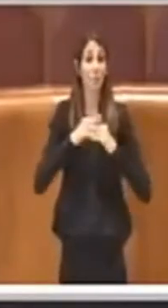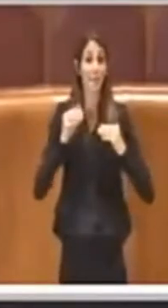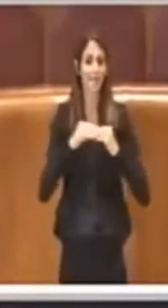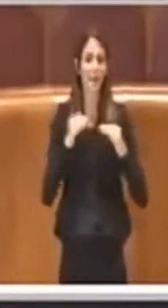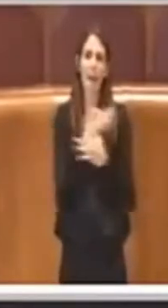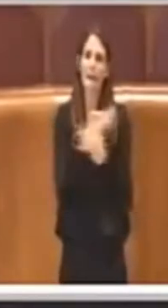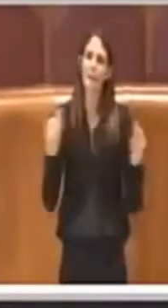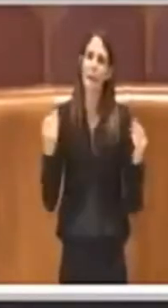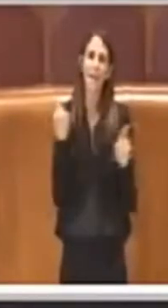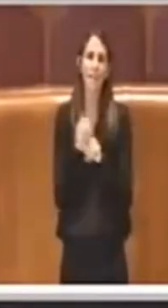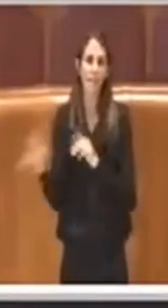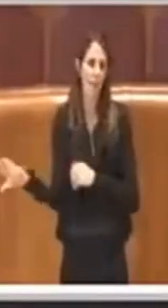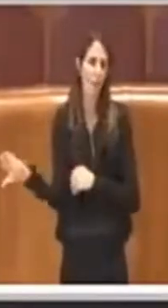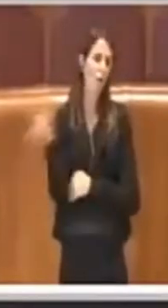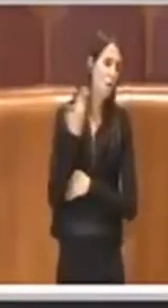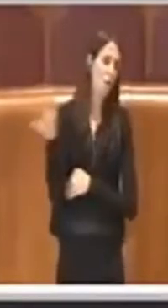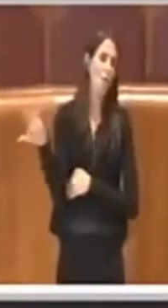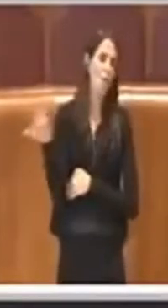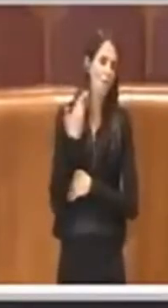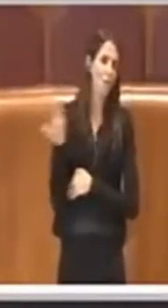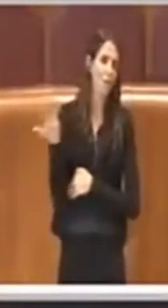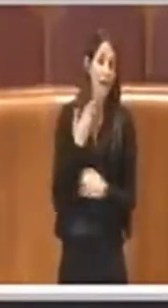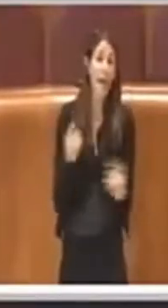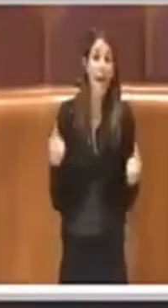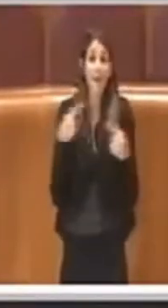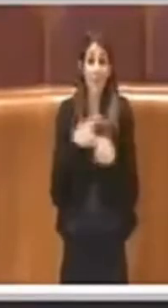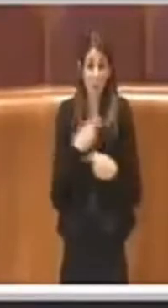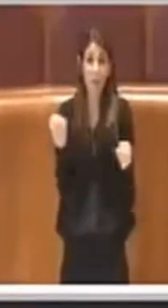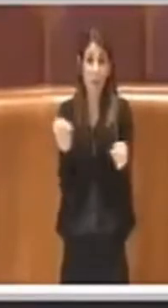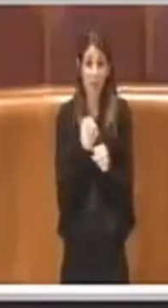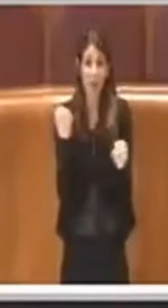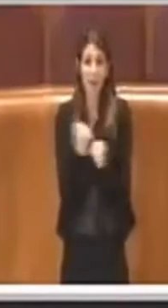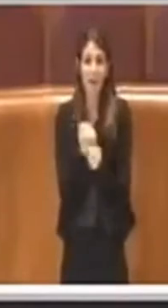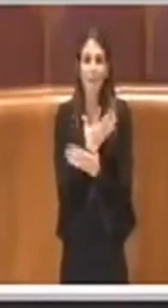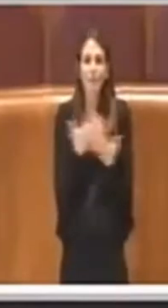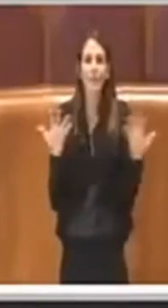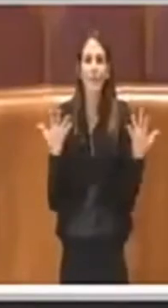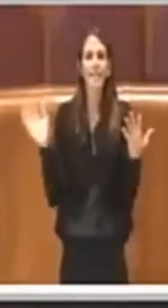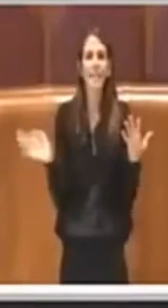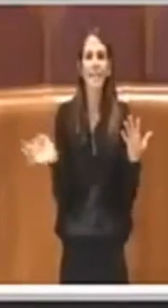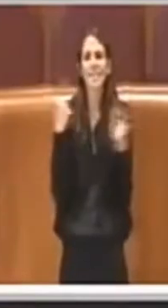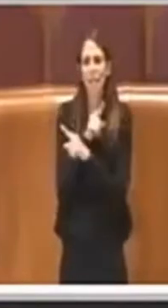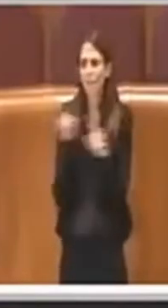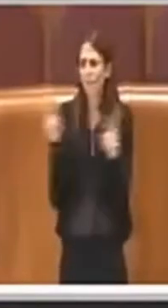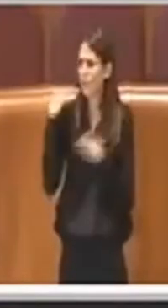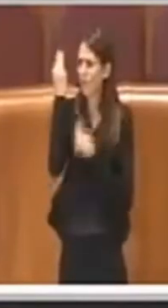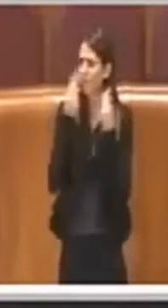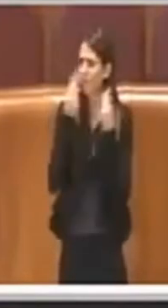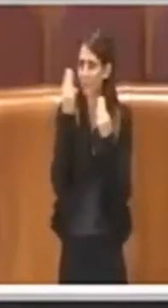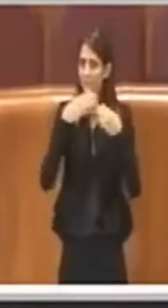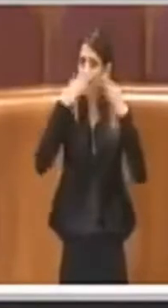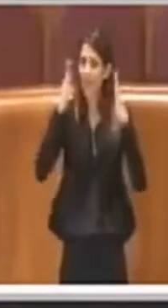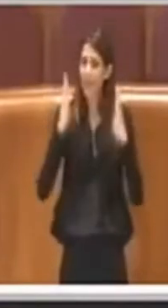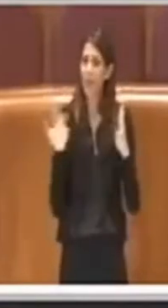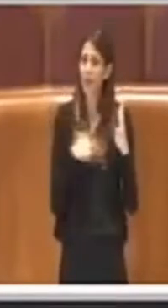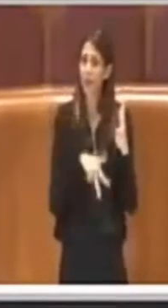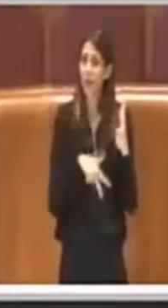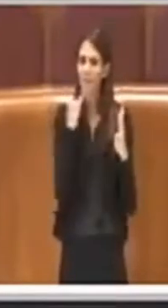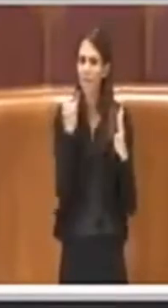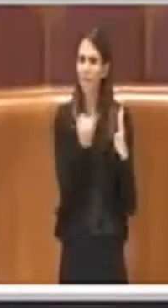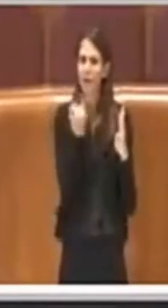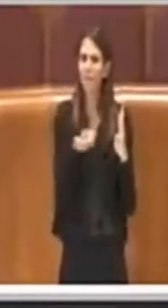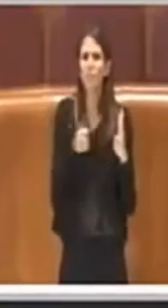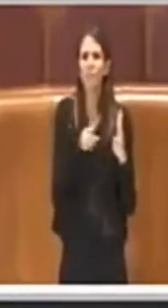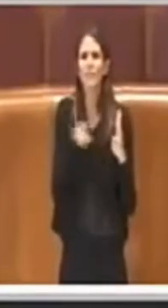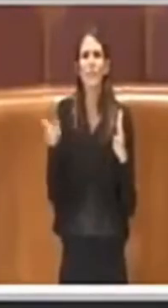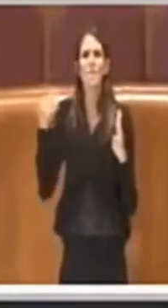minimizzando invece il grande lavoro che è stato fatto. Ma allora, se era così semplice, perché non ci hanno pensato loro negli anni precedenti? Guarda un po',